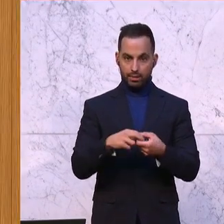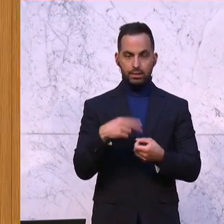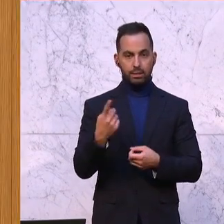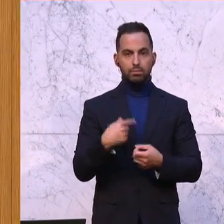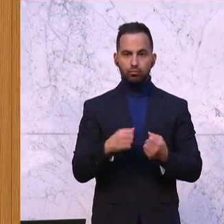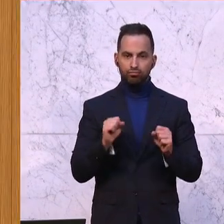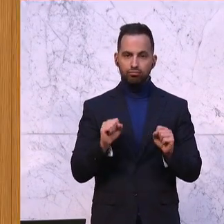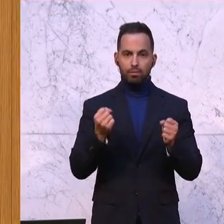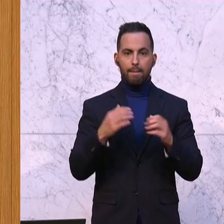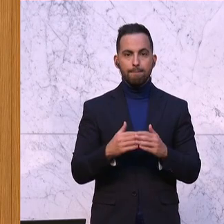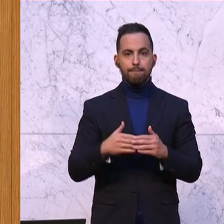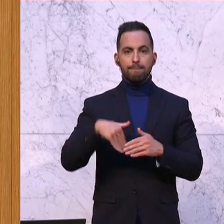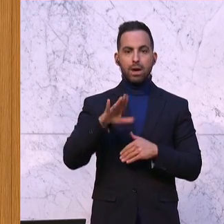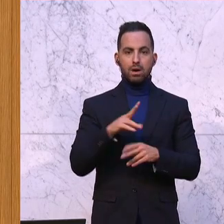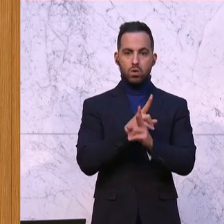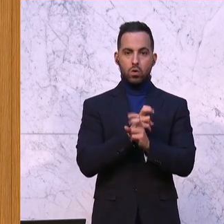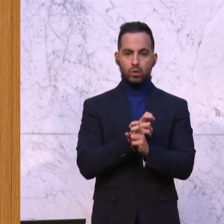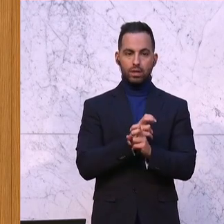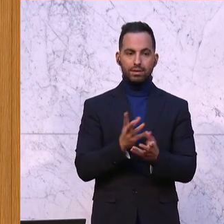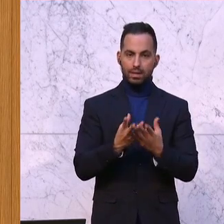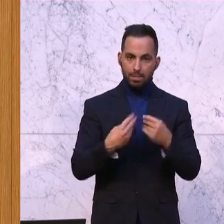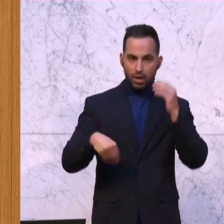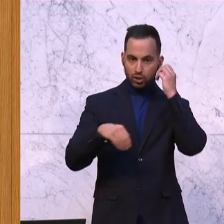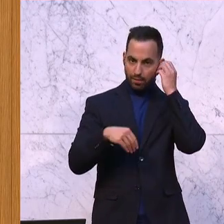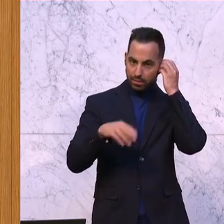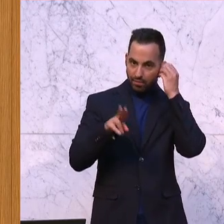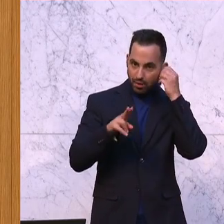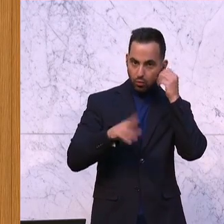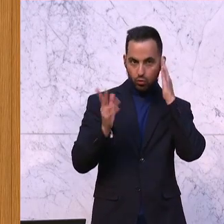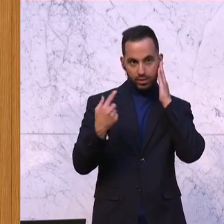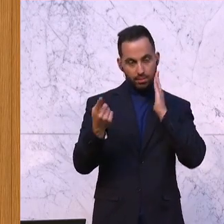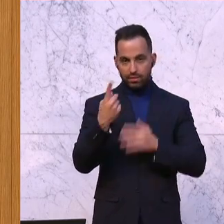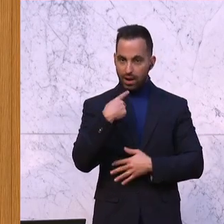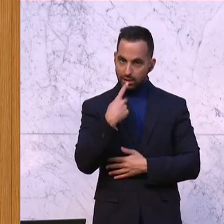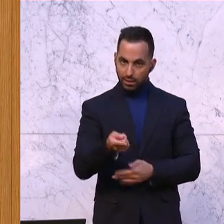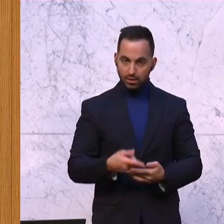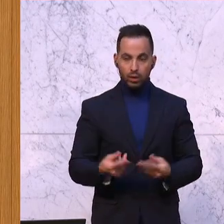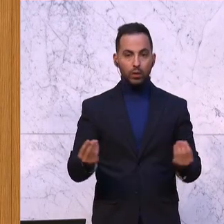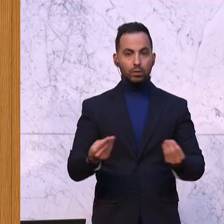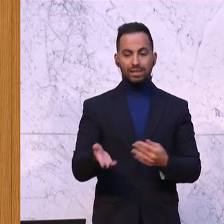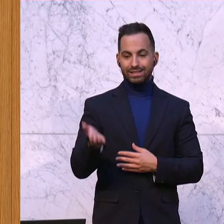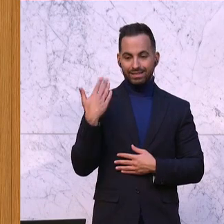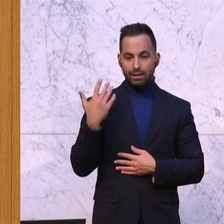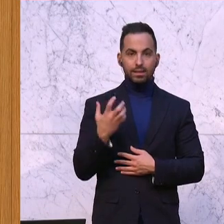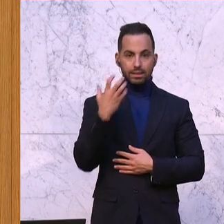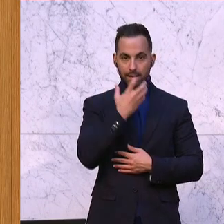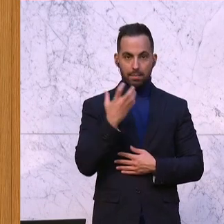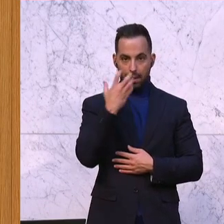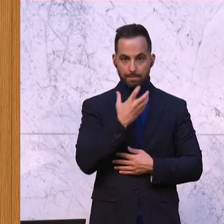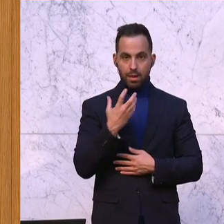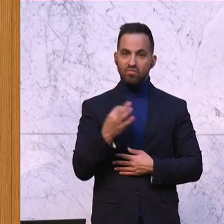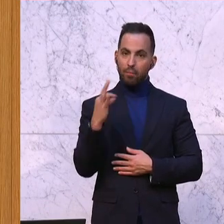Österreich am Teller in der Gemeinschaftsverpflegung ausgesprochen. Denn die seit September geltende